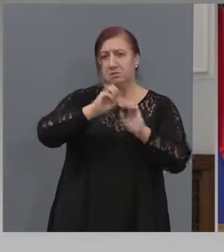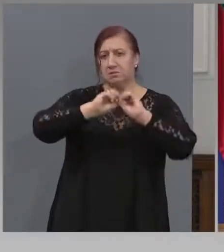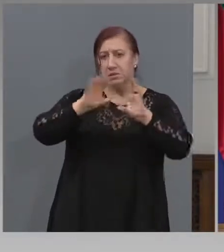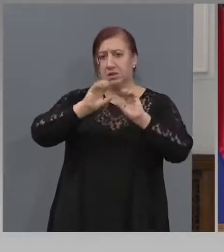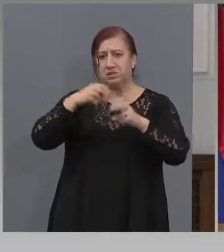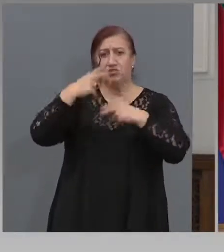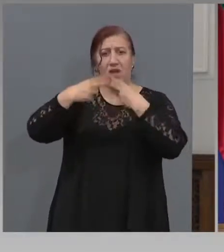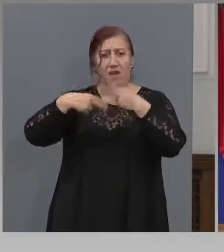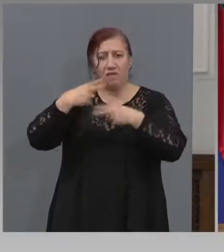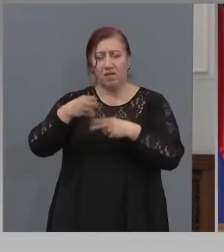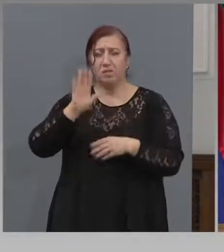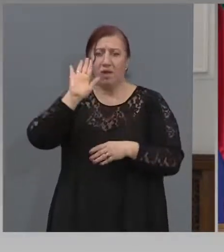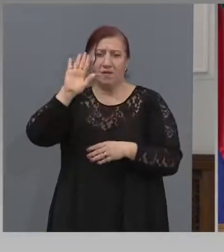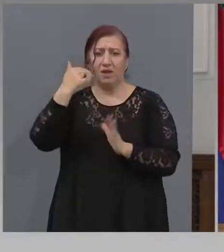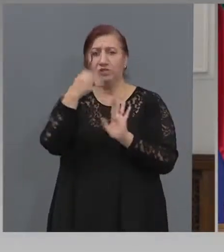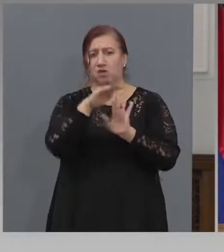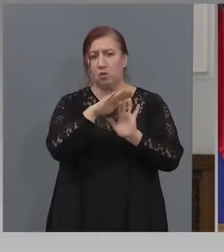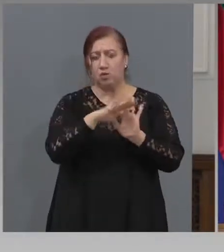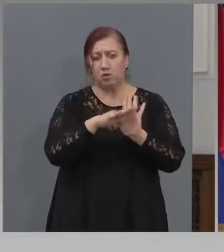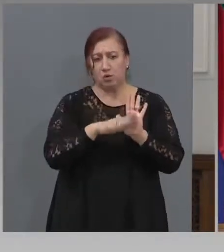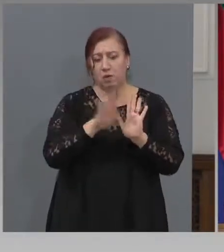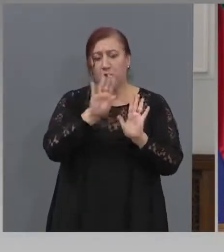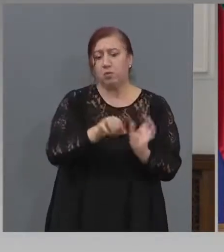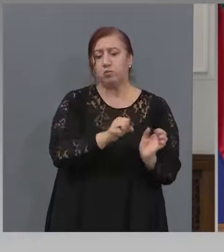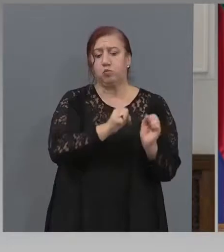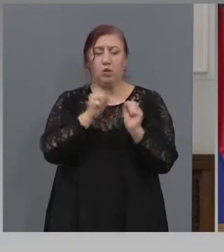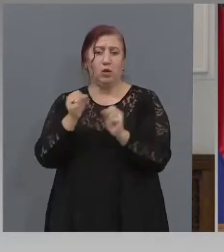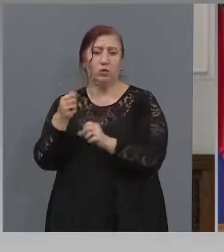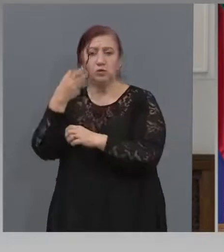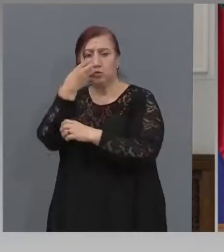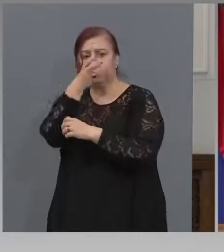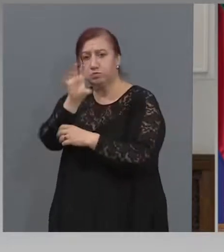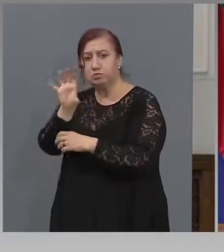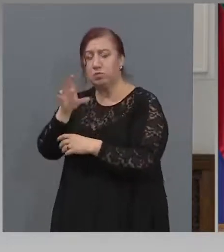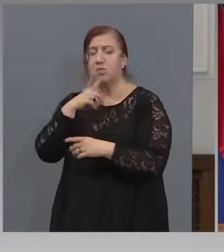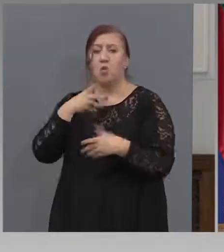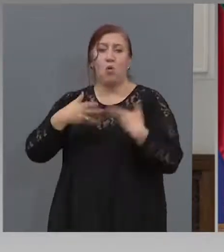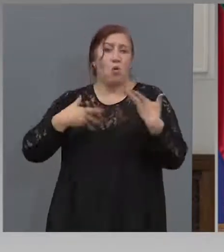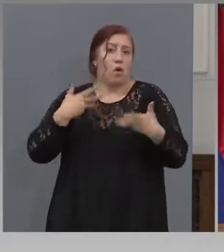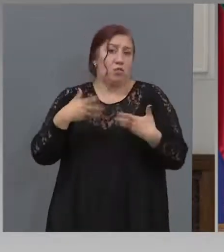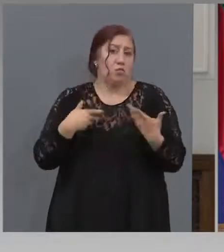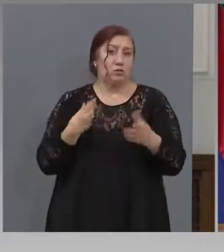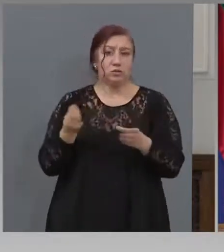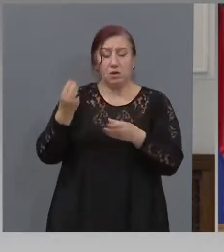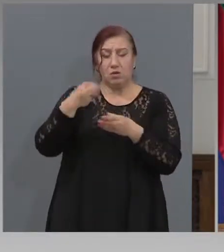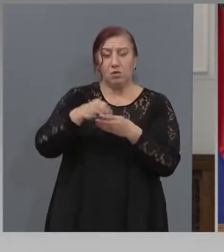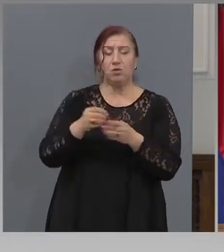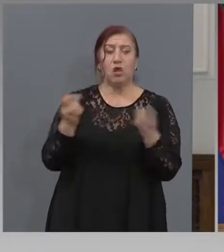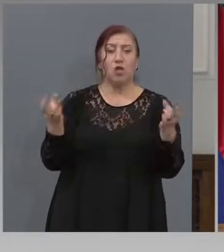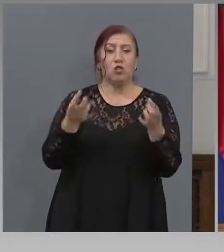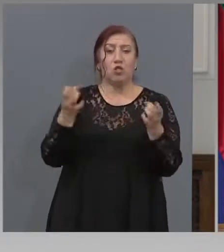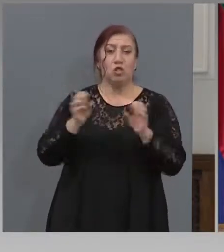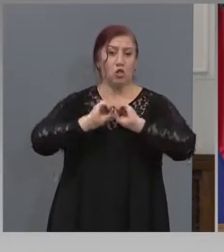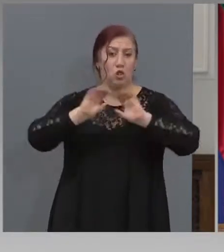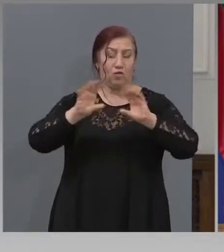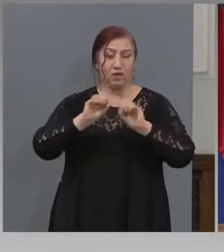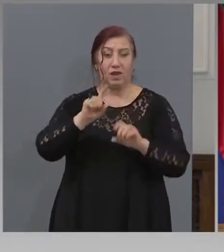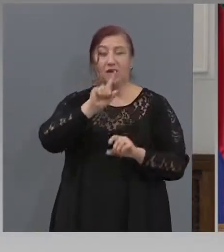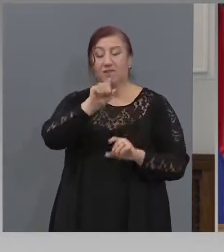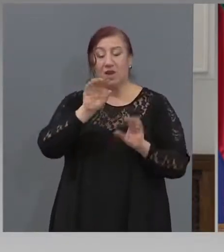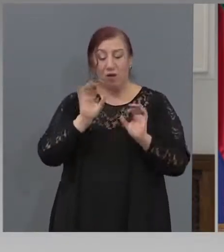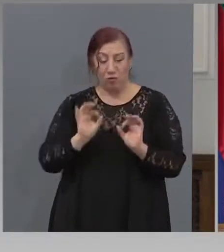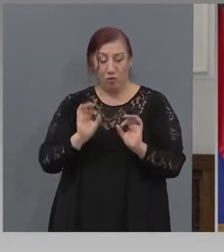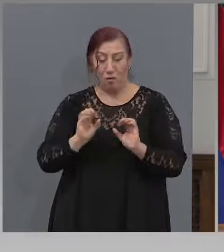програма, а после да си пуснат репортажи, кой когато иска в новините. Така че всеки, който излъчва или предава, е на